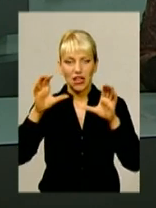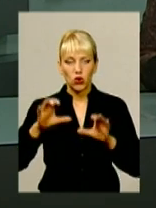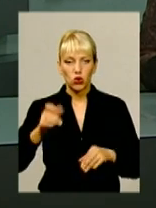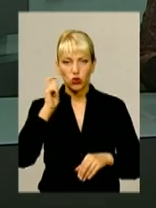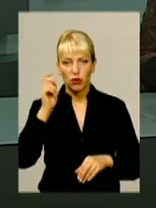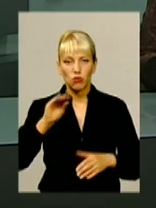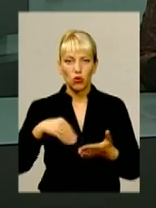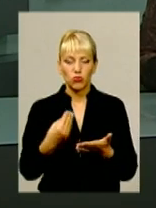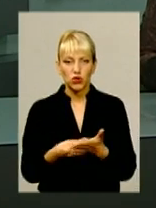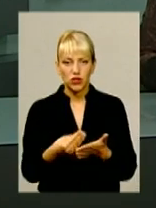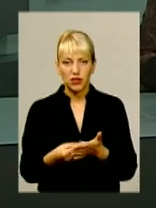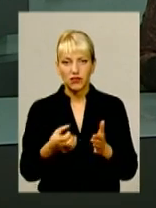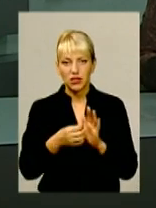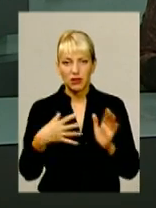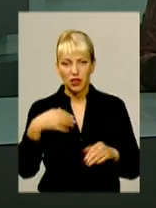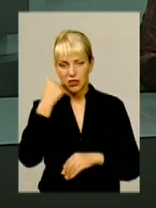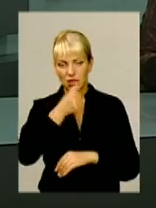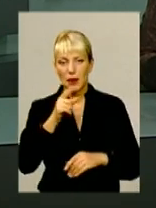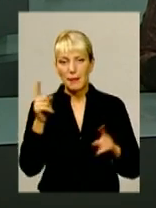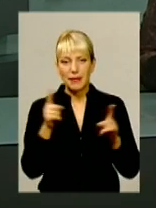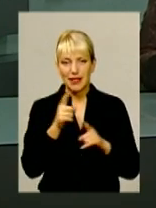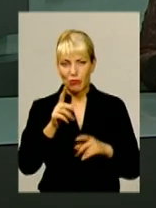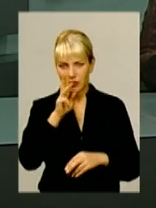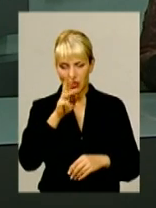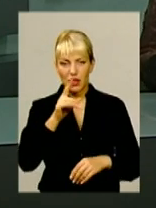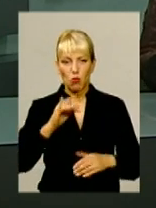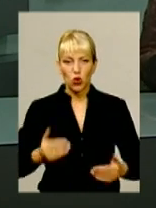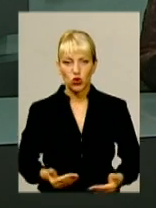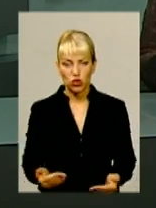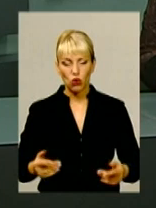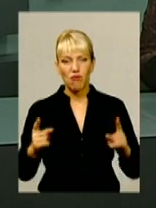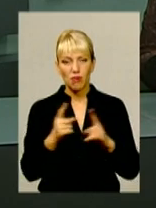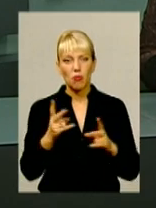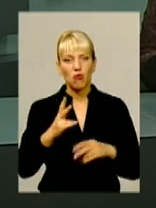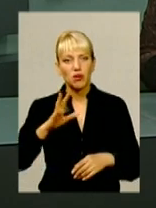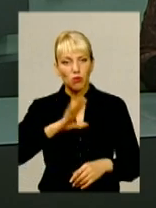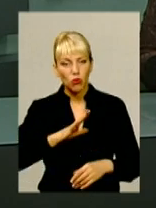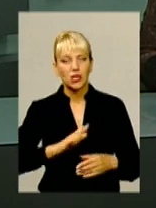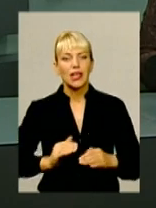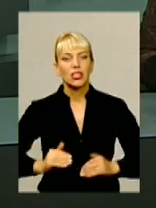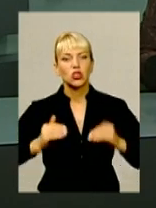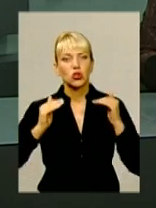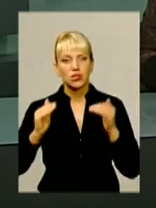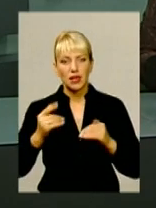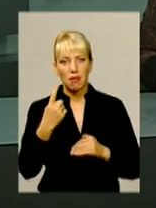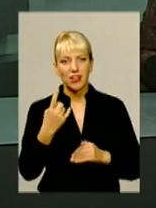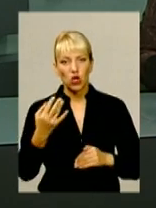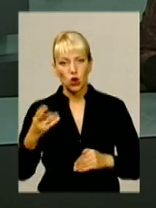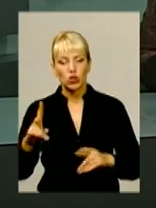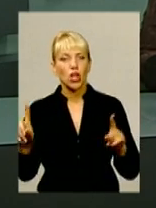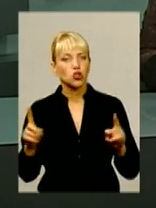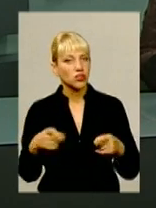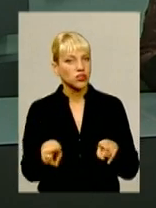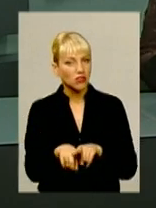рік мінімальна зарплатня та прожитковий мінімум мали би зрости лише з 1 грудня. Чим виправдане таке різке завзяття